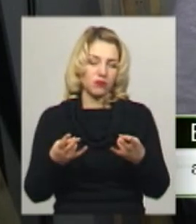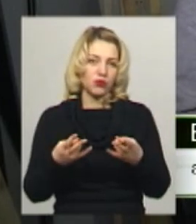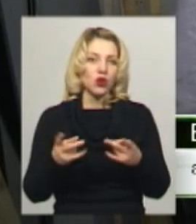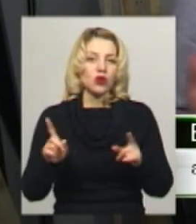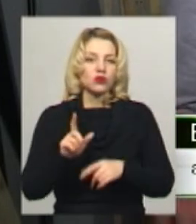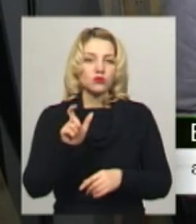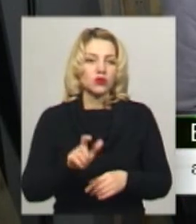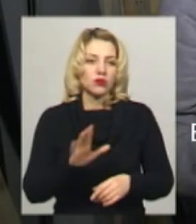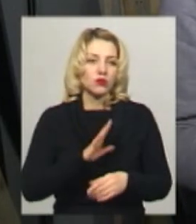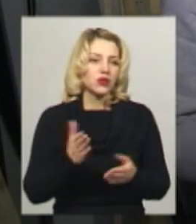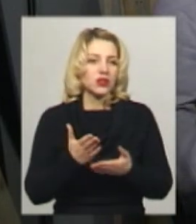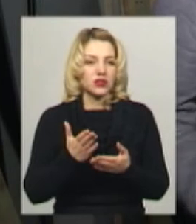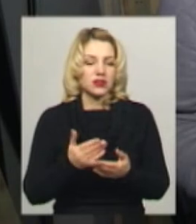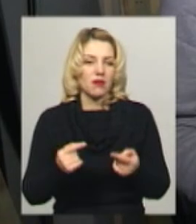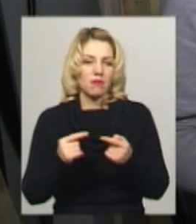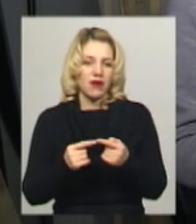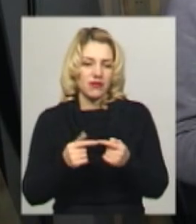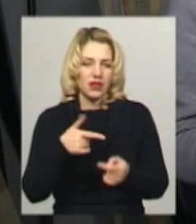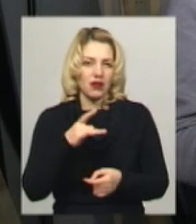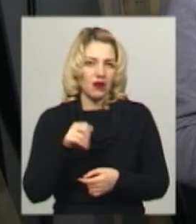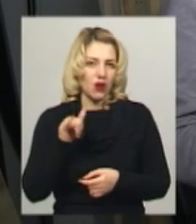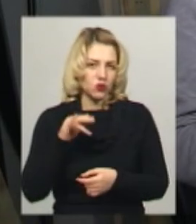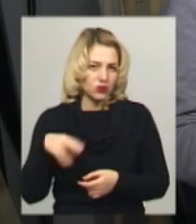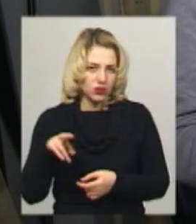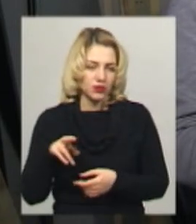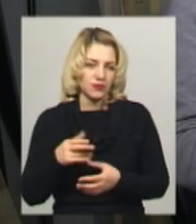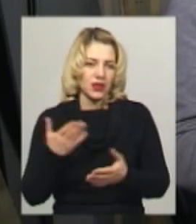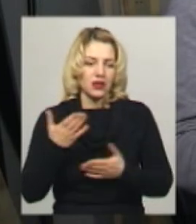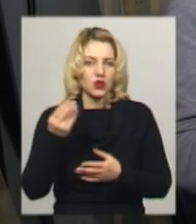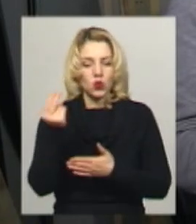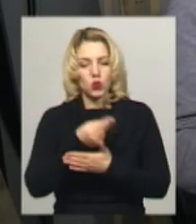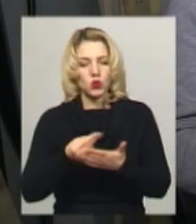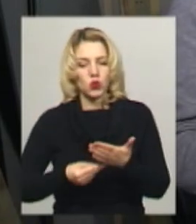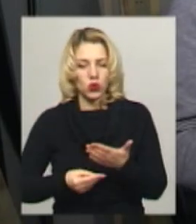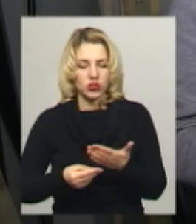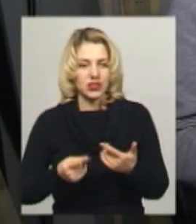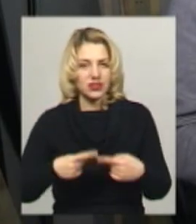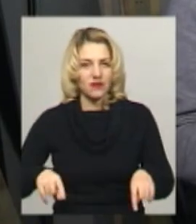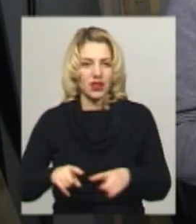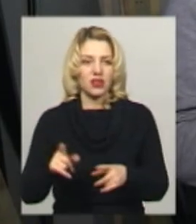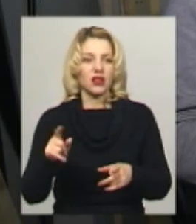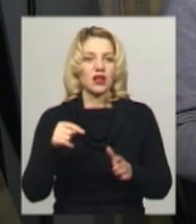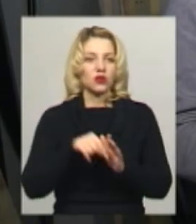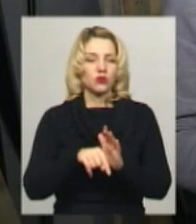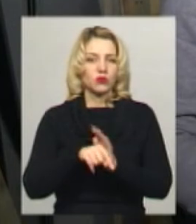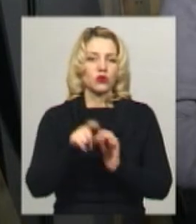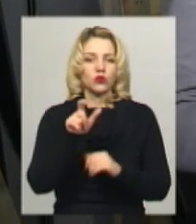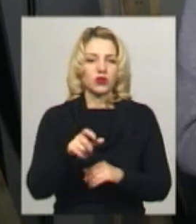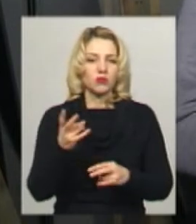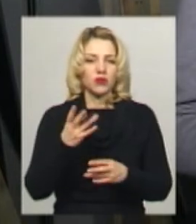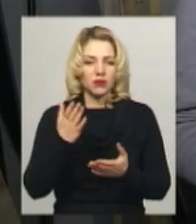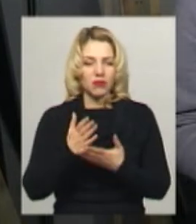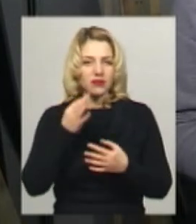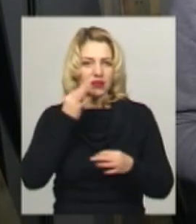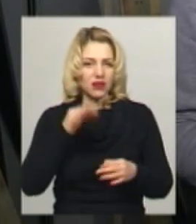щоб в людини було якийсь певний бікграунд в художній сфері, тобто людина повинна мати якісь навики в